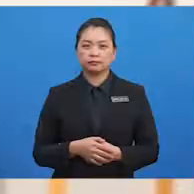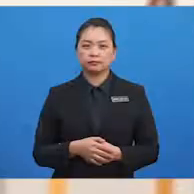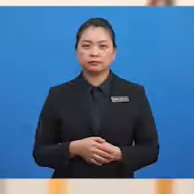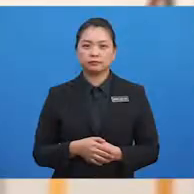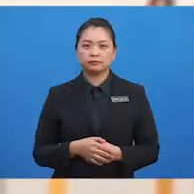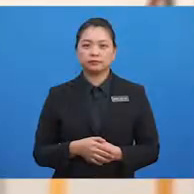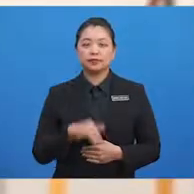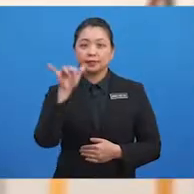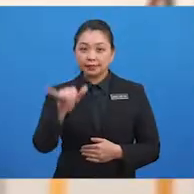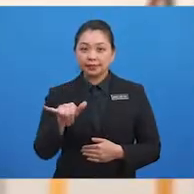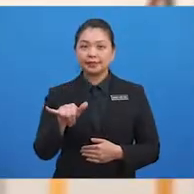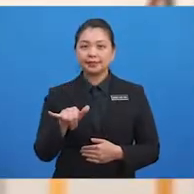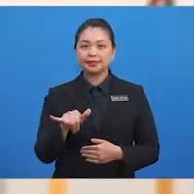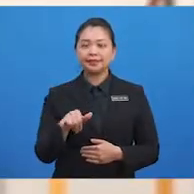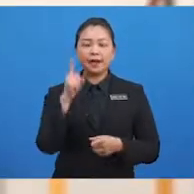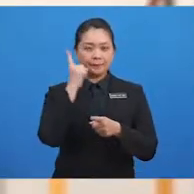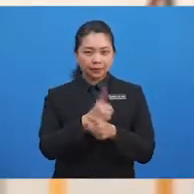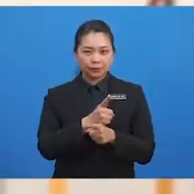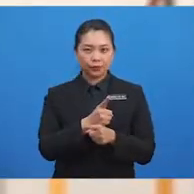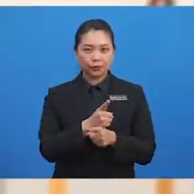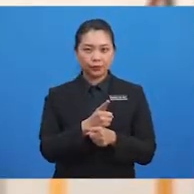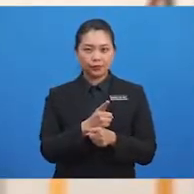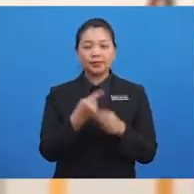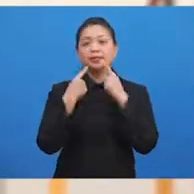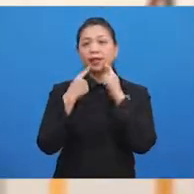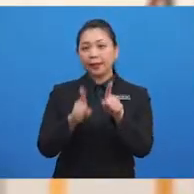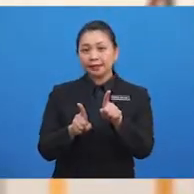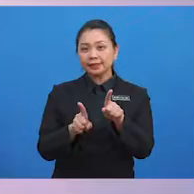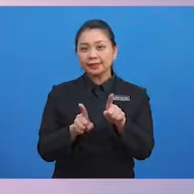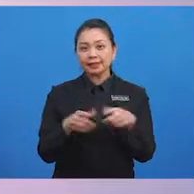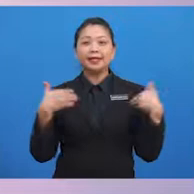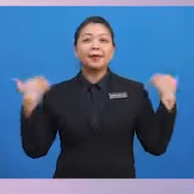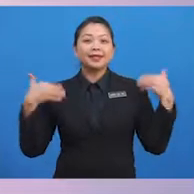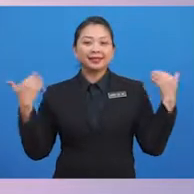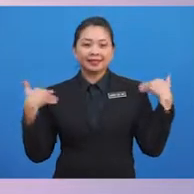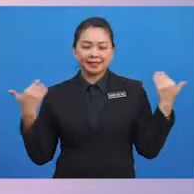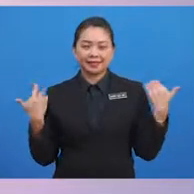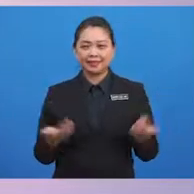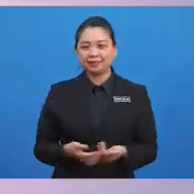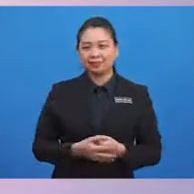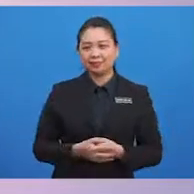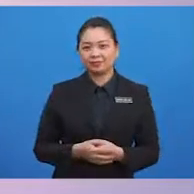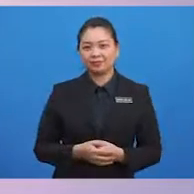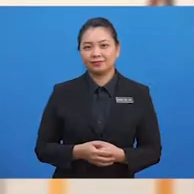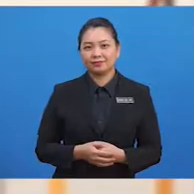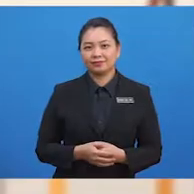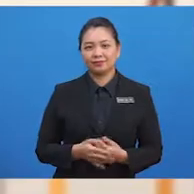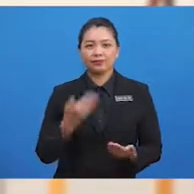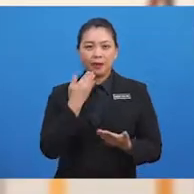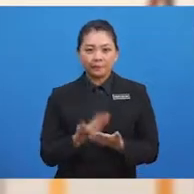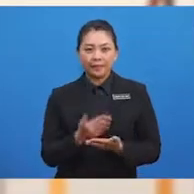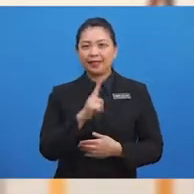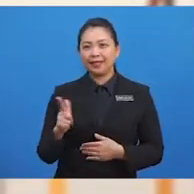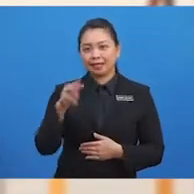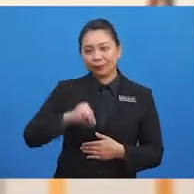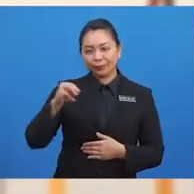Ya, betul. Jawapannya, gembira. Baiklah, murid